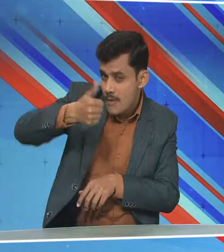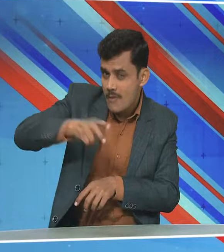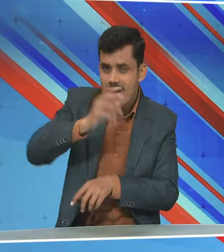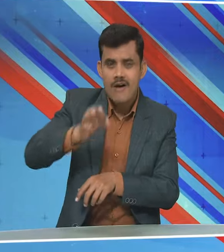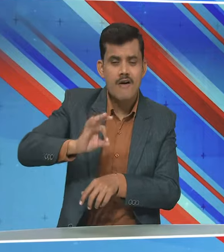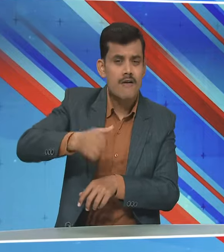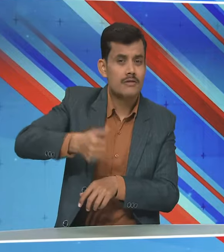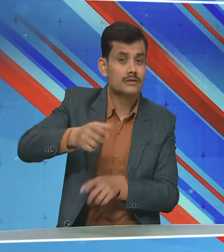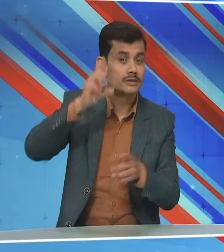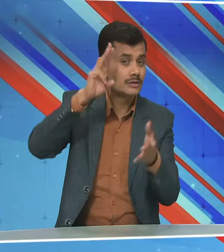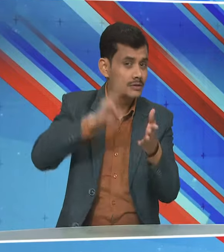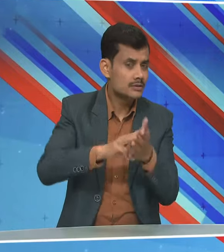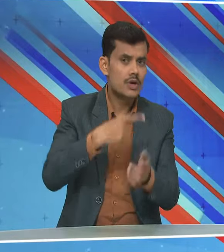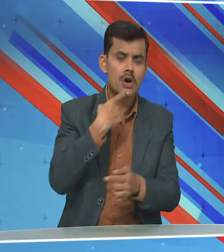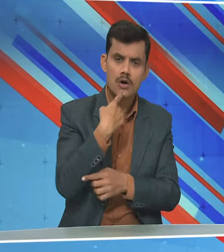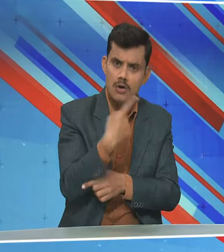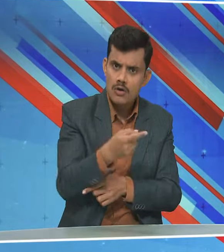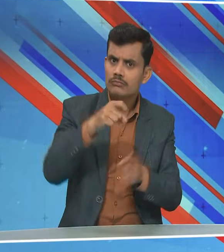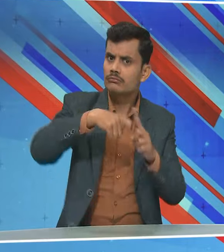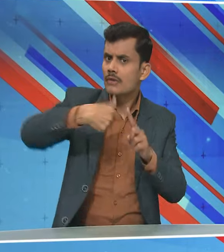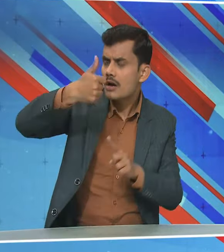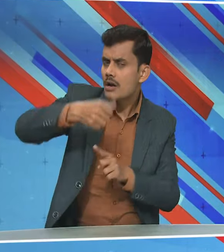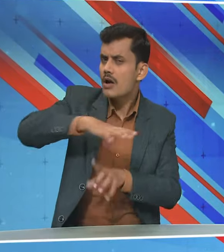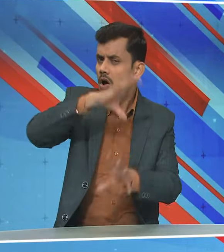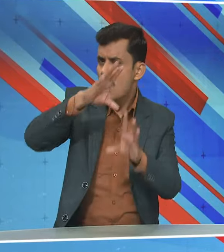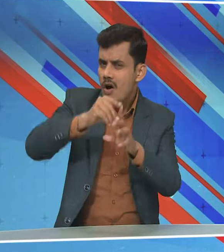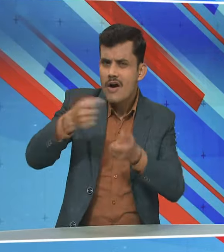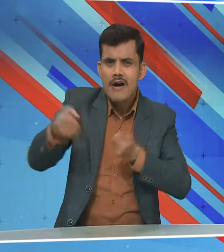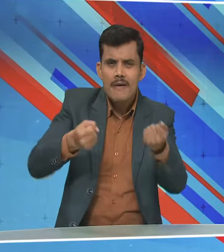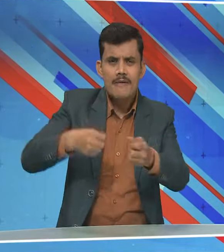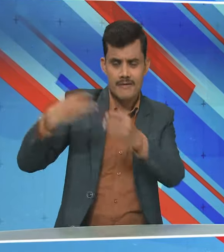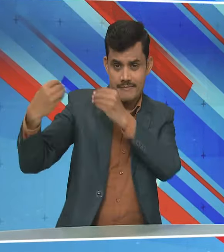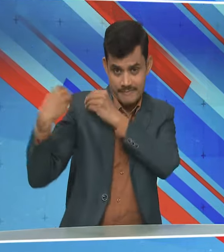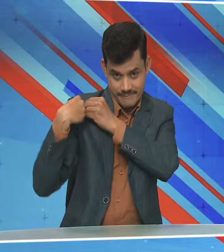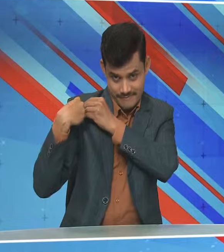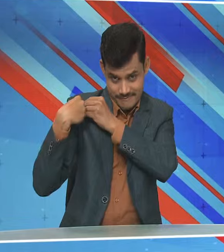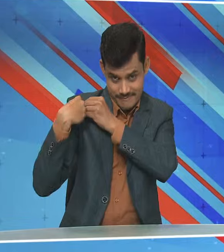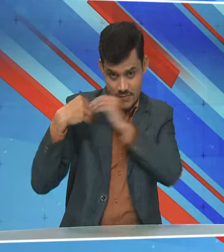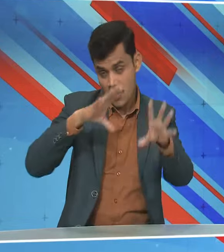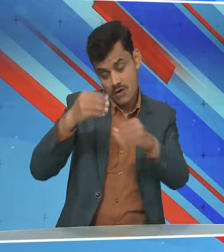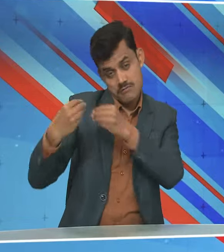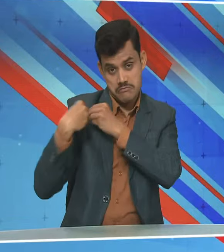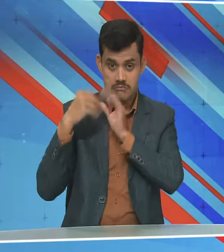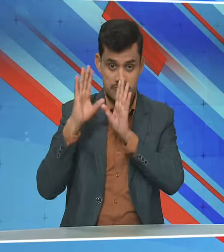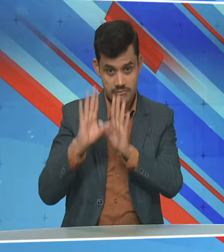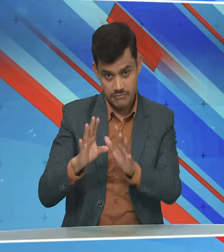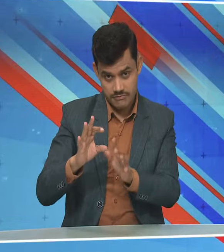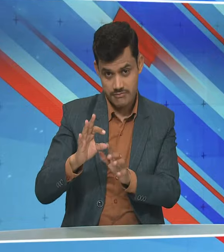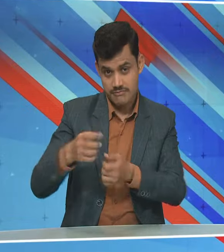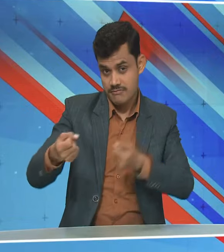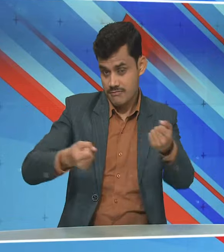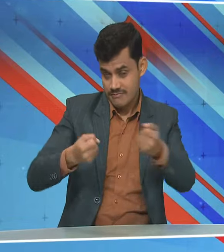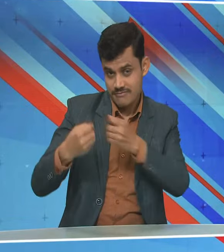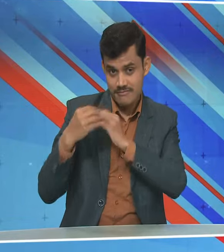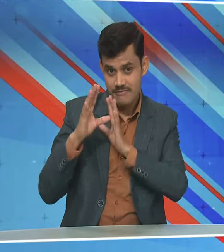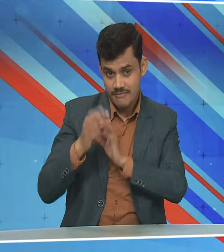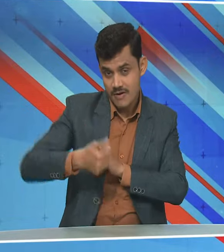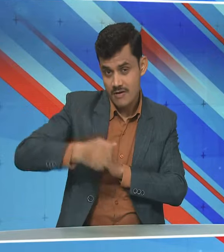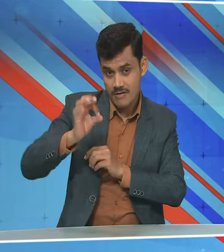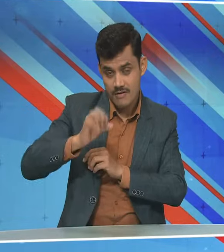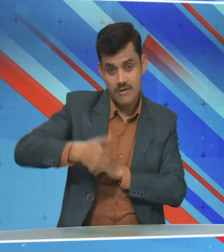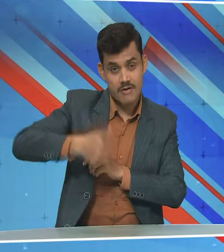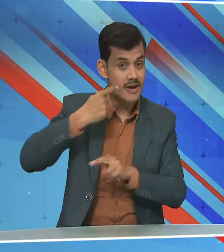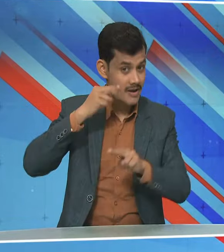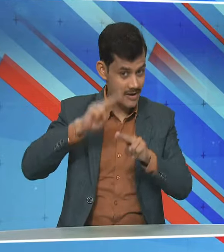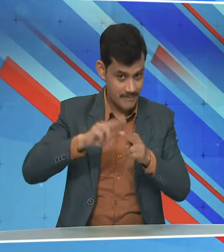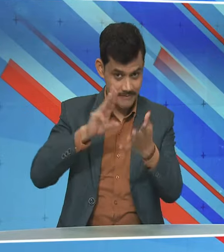सीएस को निर्देश जारी किये हैं कलेक्टर साथ ही साथ परिवन विभाग चुकि जवाबदार विभाग और परिवन विभाग अगर प्रदेश भर